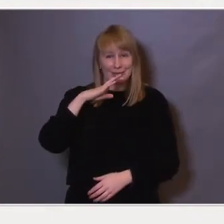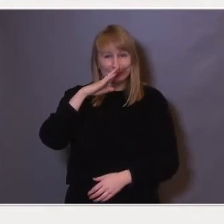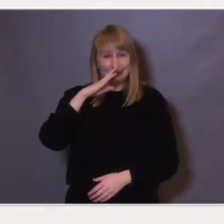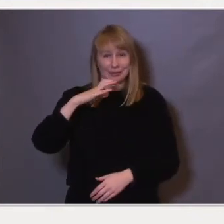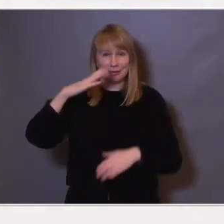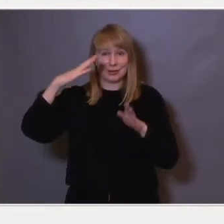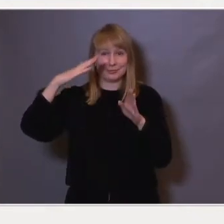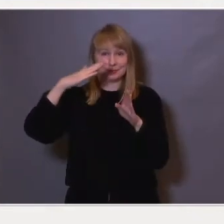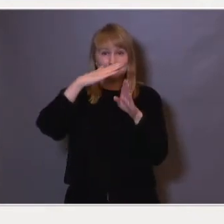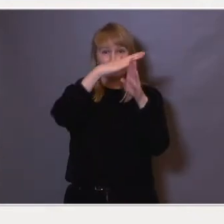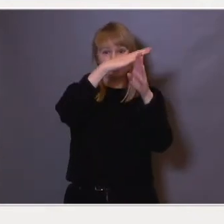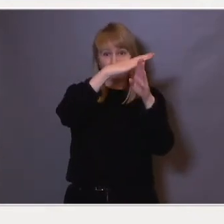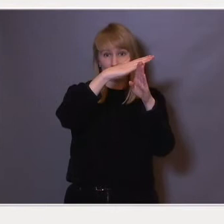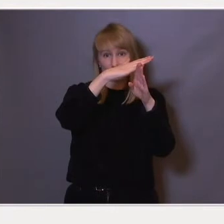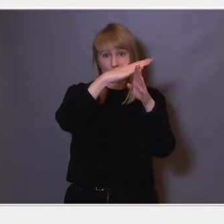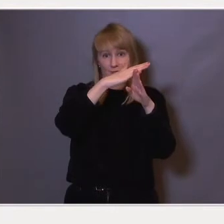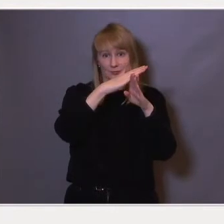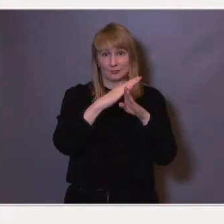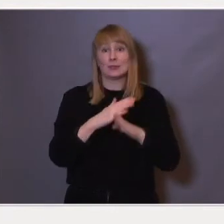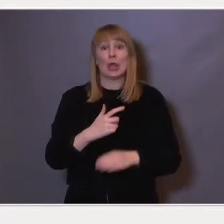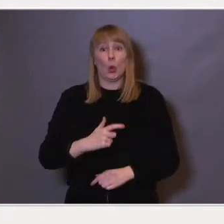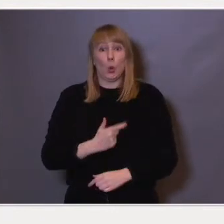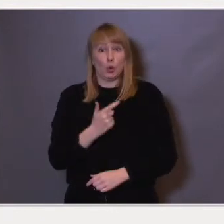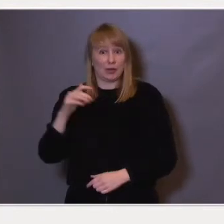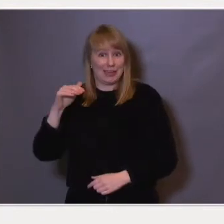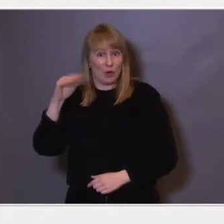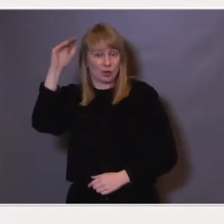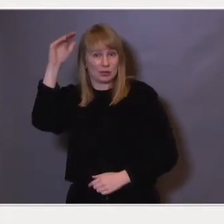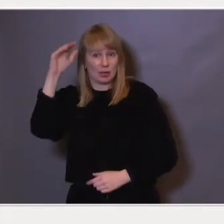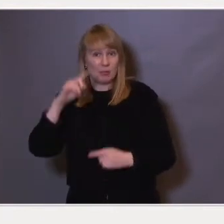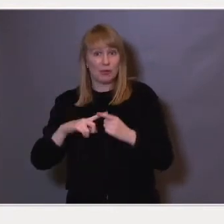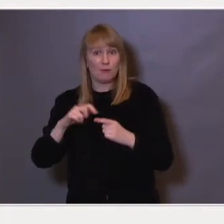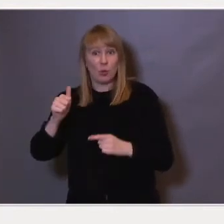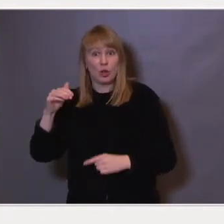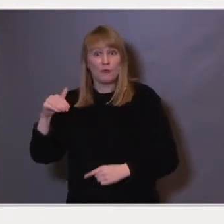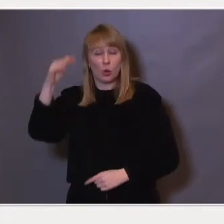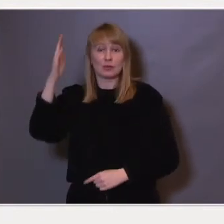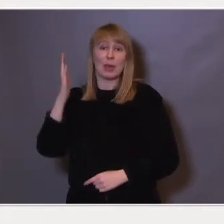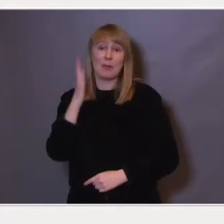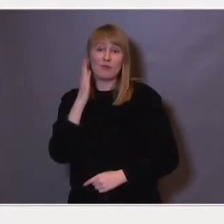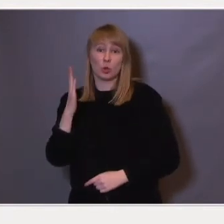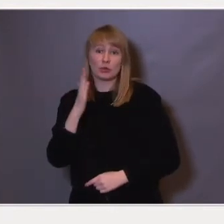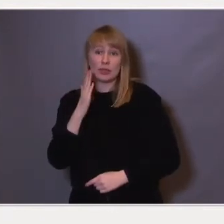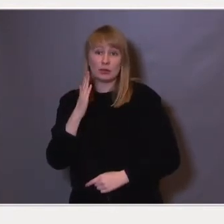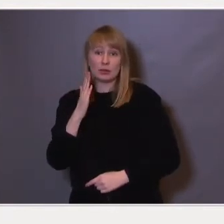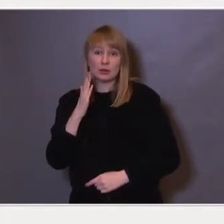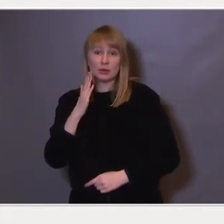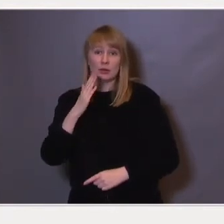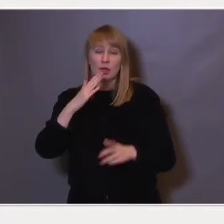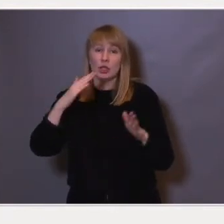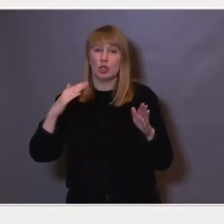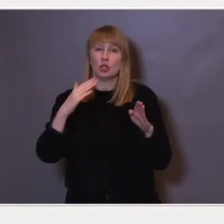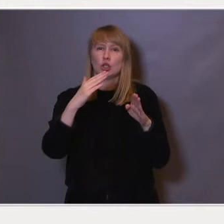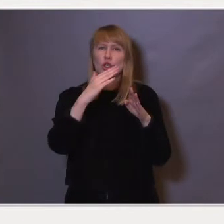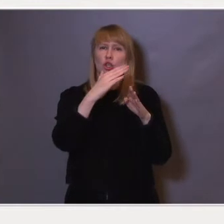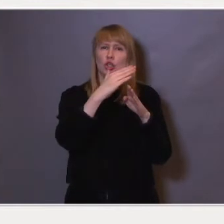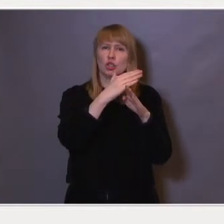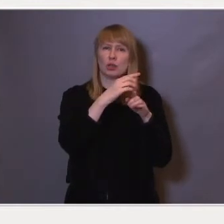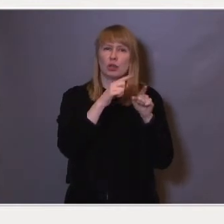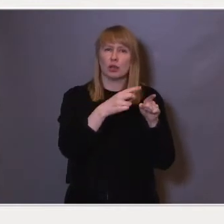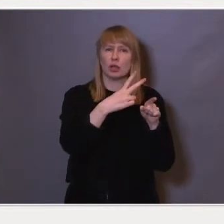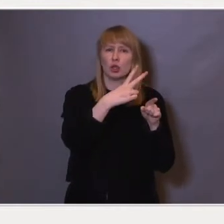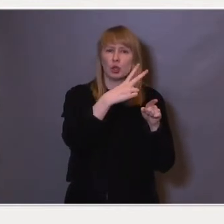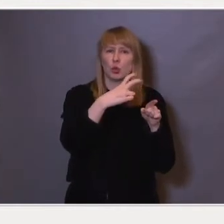kurvene hverandre. Dette er altså bare for unge voksne, mens for hele den voksne befolkningen krysset kurvene hverandre i